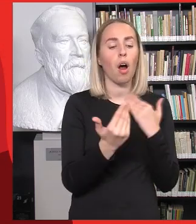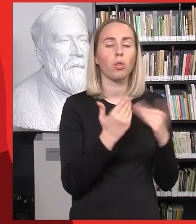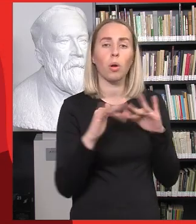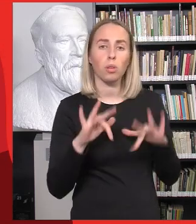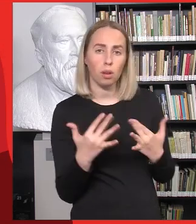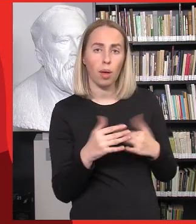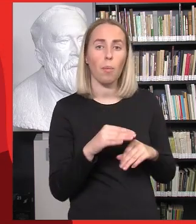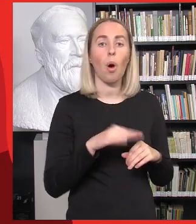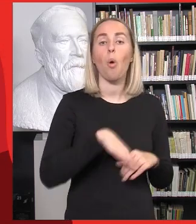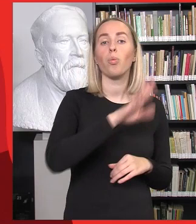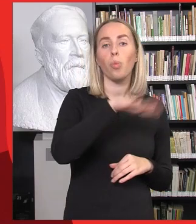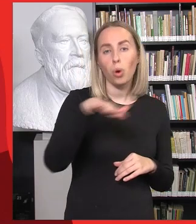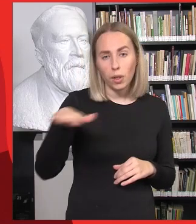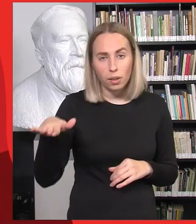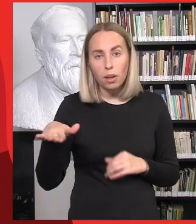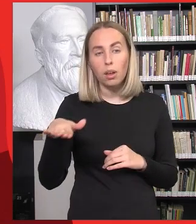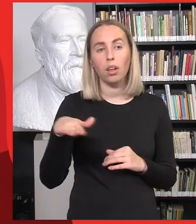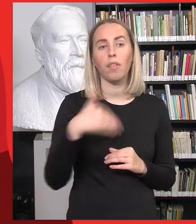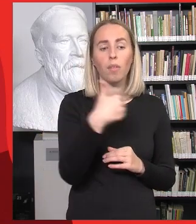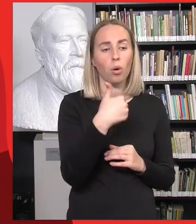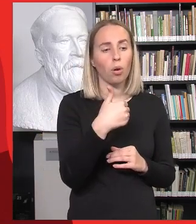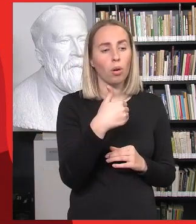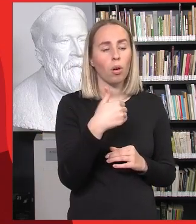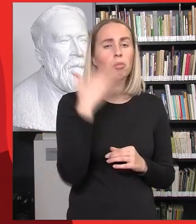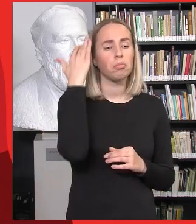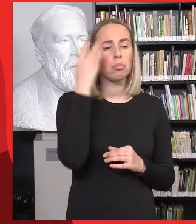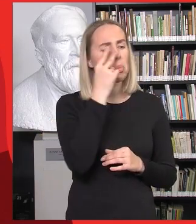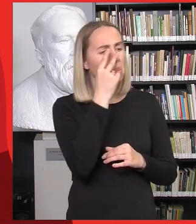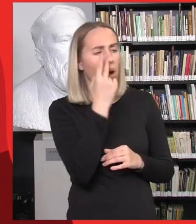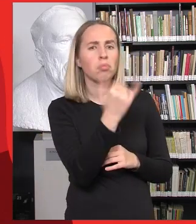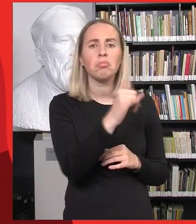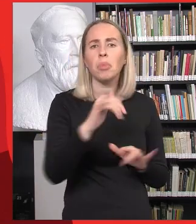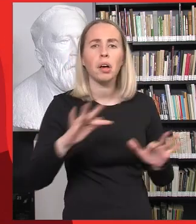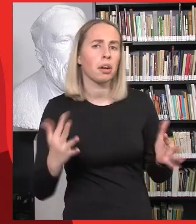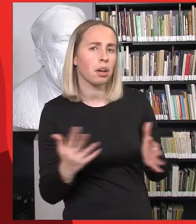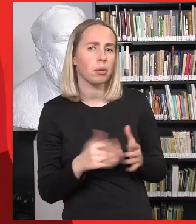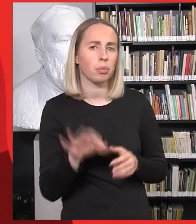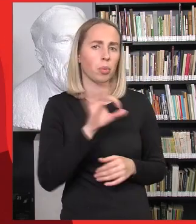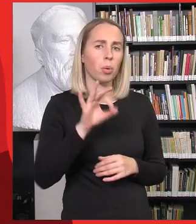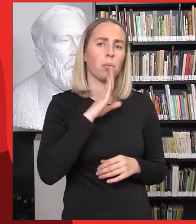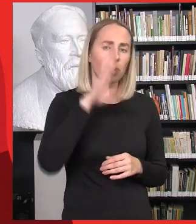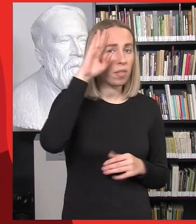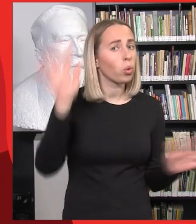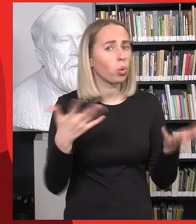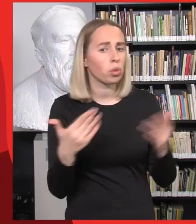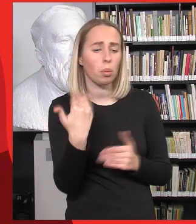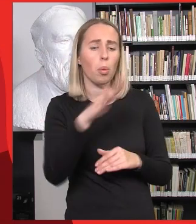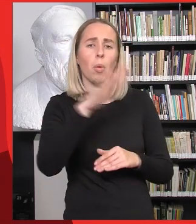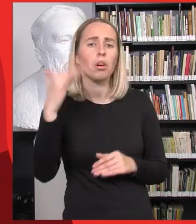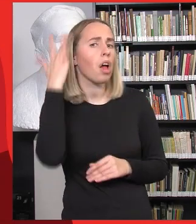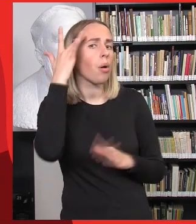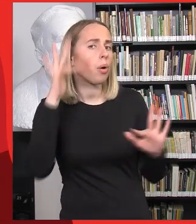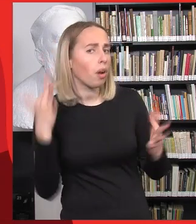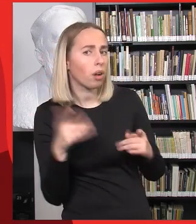mato ir vertina jų įgyvendinimo litiškumo klausimais? Gal galit papasakot, kokie yra moksleiviai įspūdžiai ir